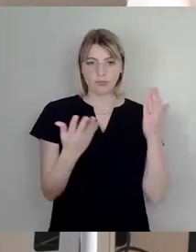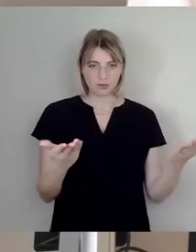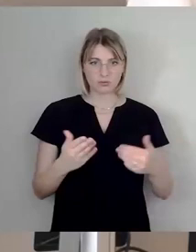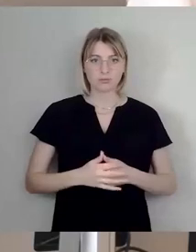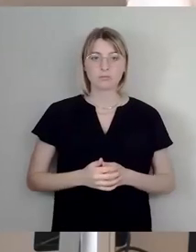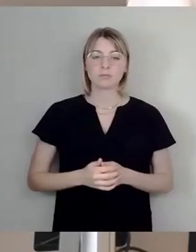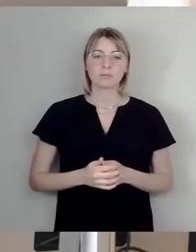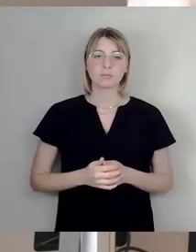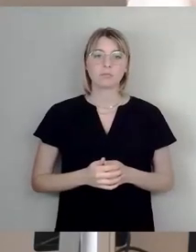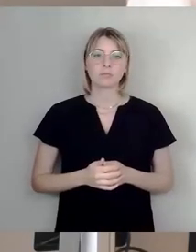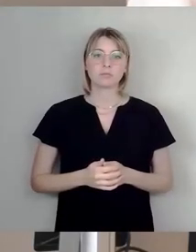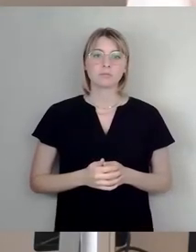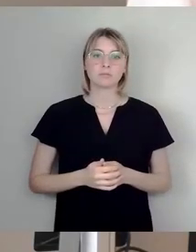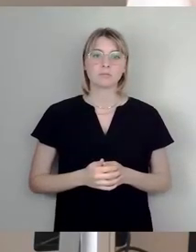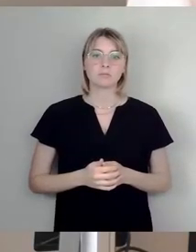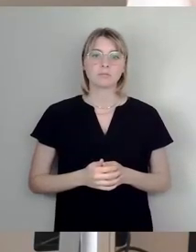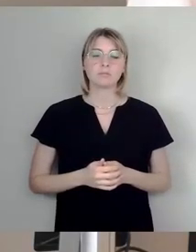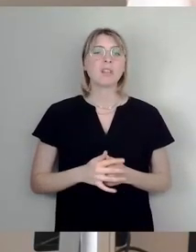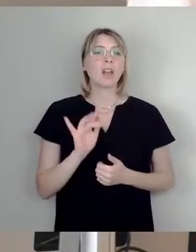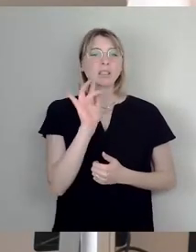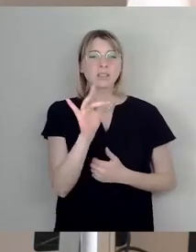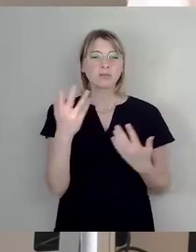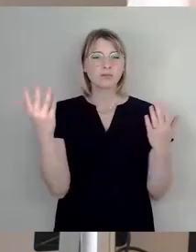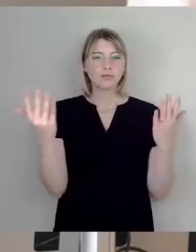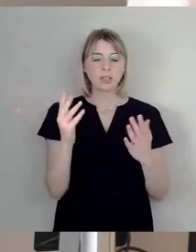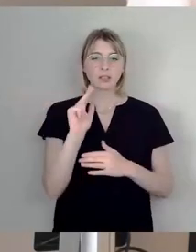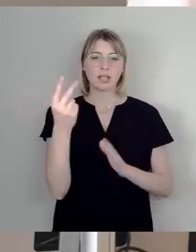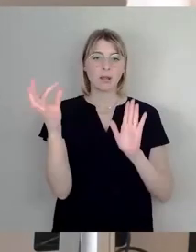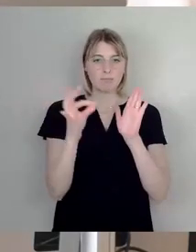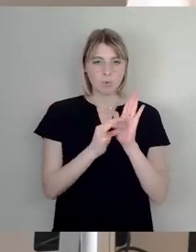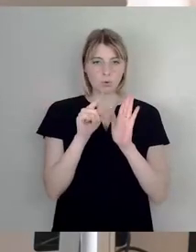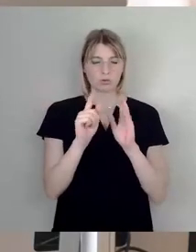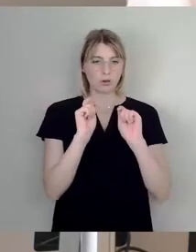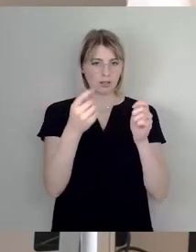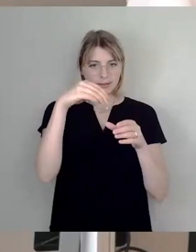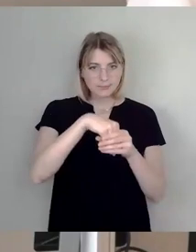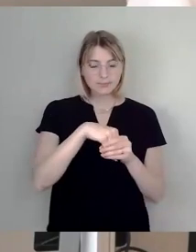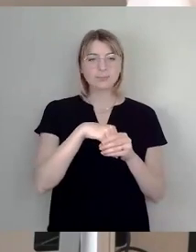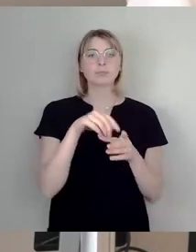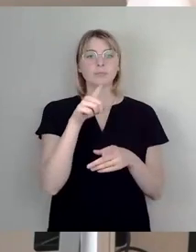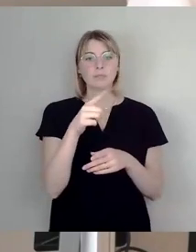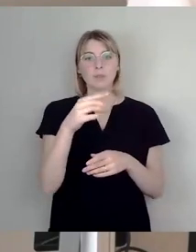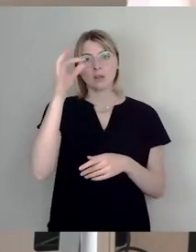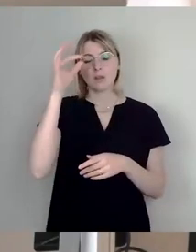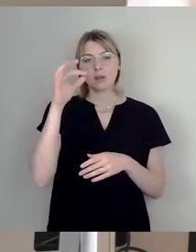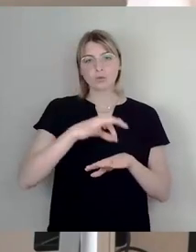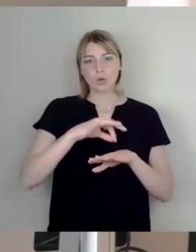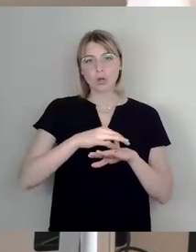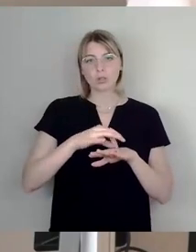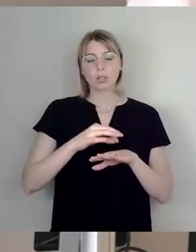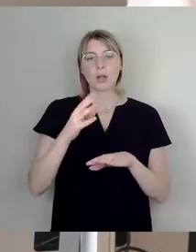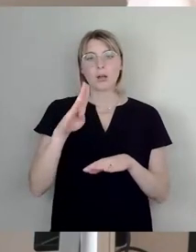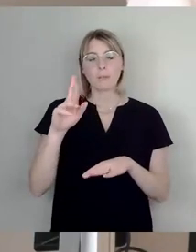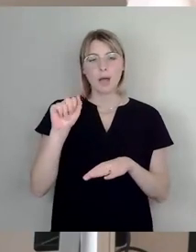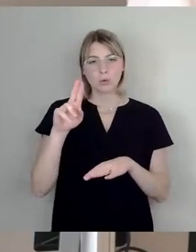Und was ich als kritisch sehe, ist der dritte Punkt, auf den Dr. Brauns gerade hingewiesen hat.